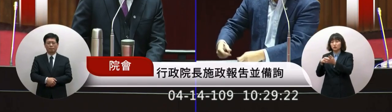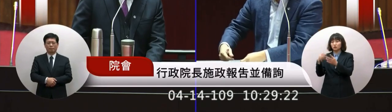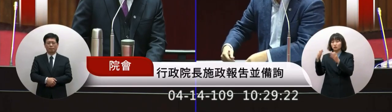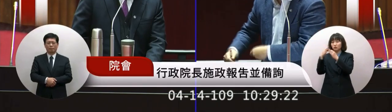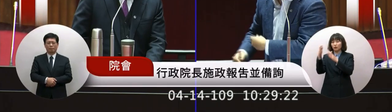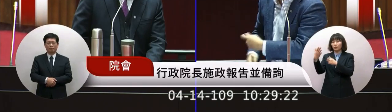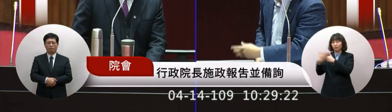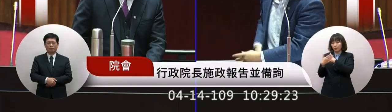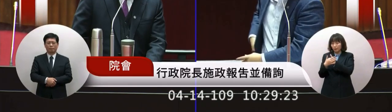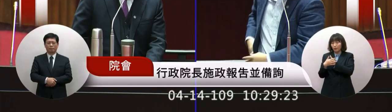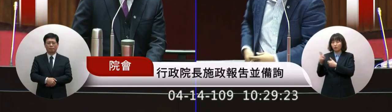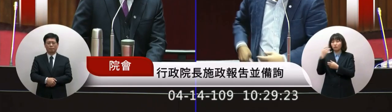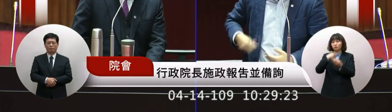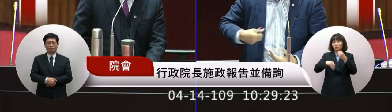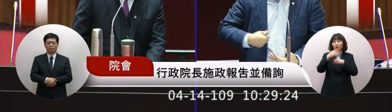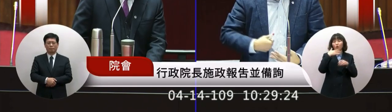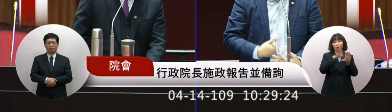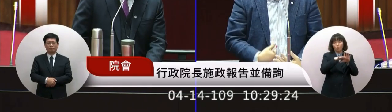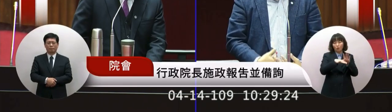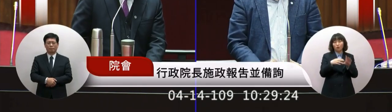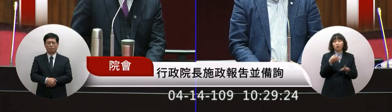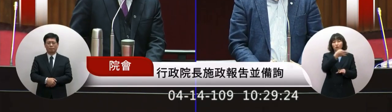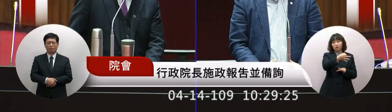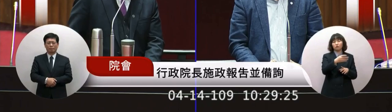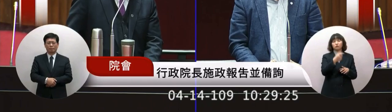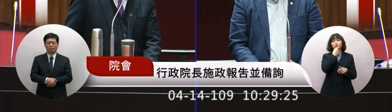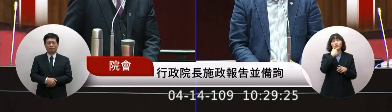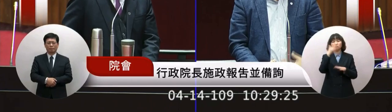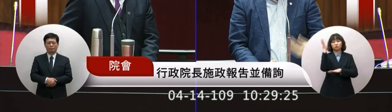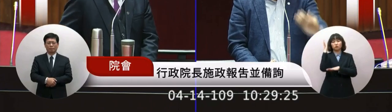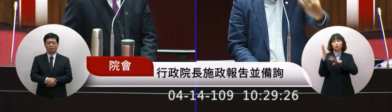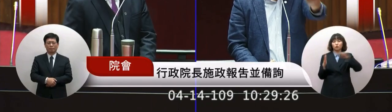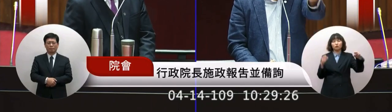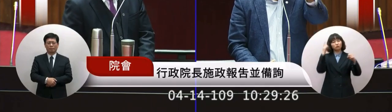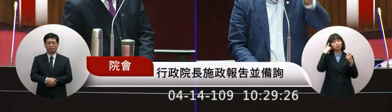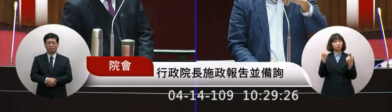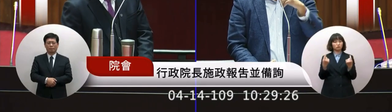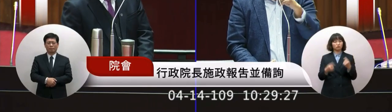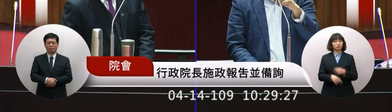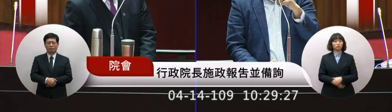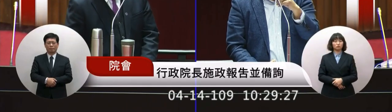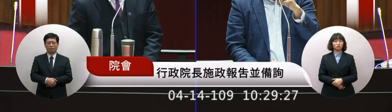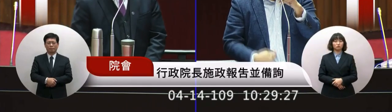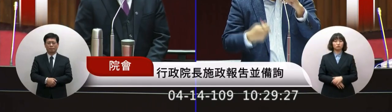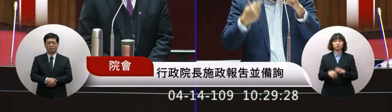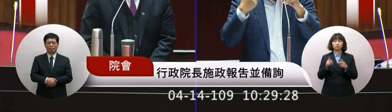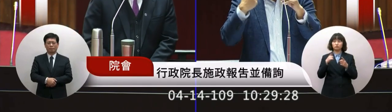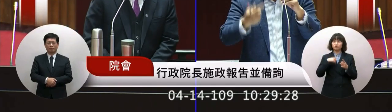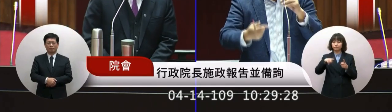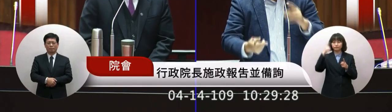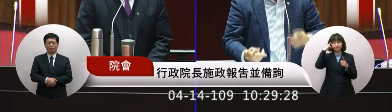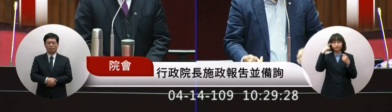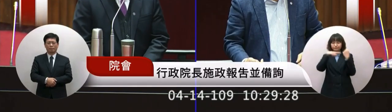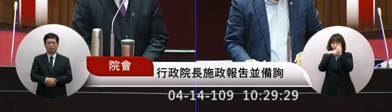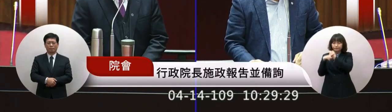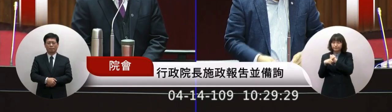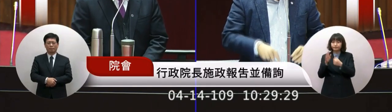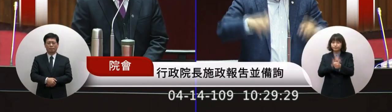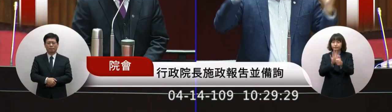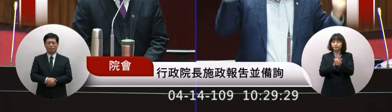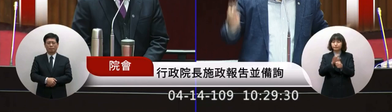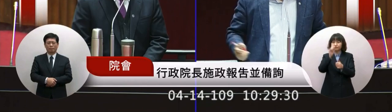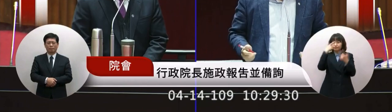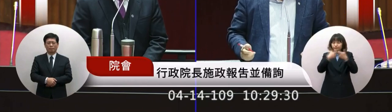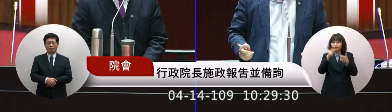也是你政府轉一個手 再收回去因為我覺得想一個辦法 我今天本席質詢的